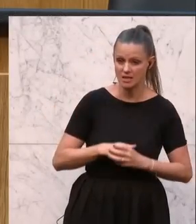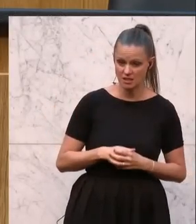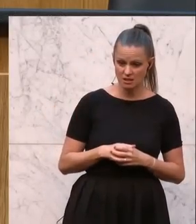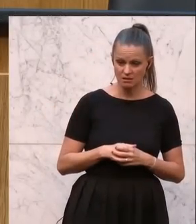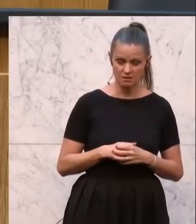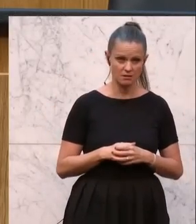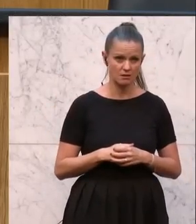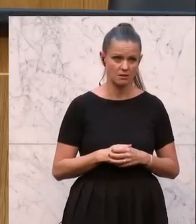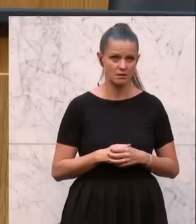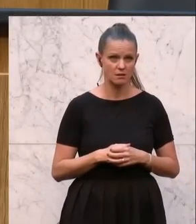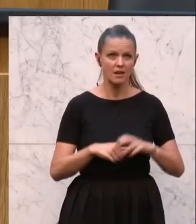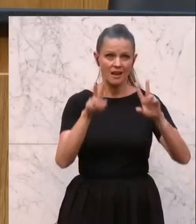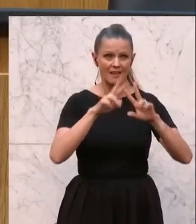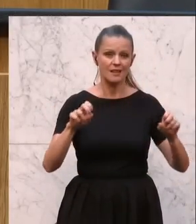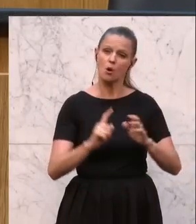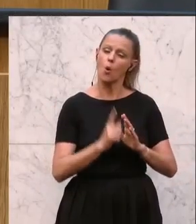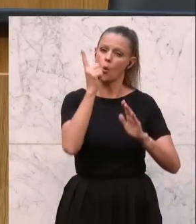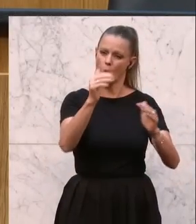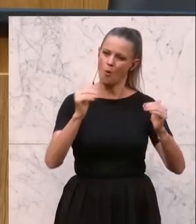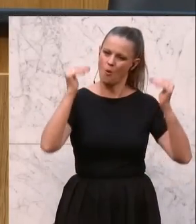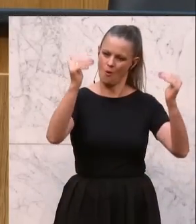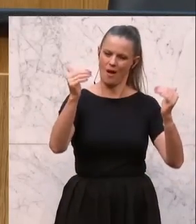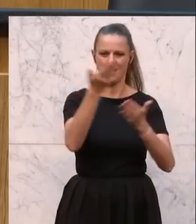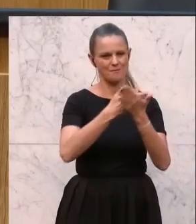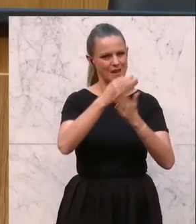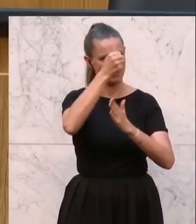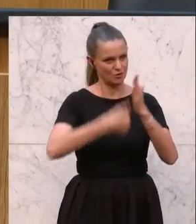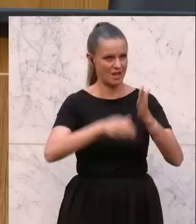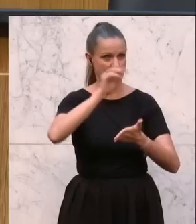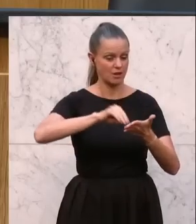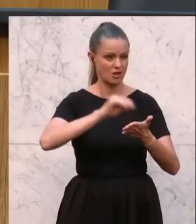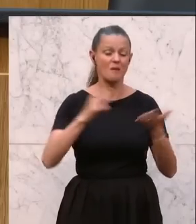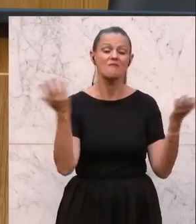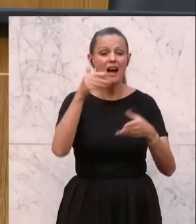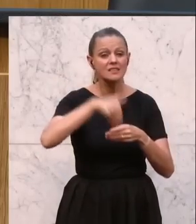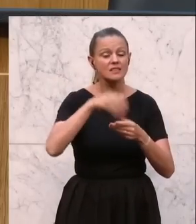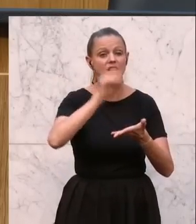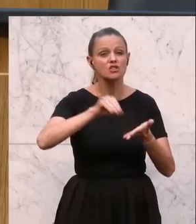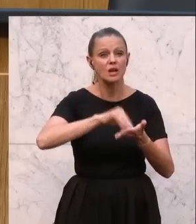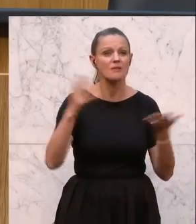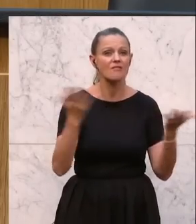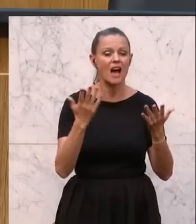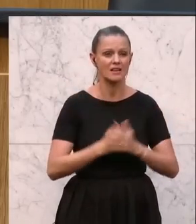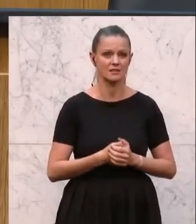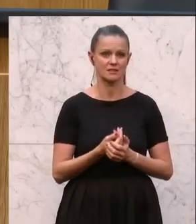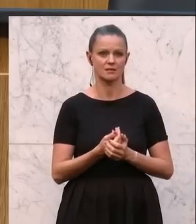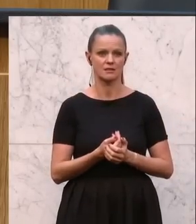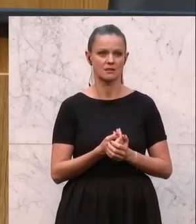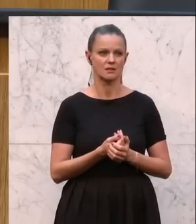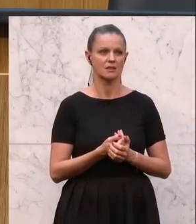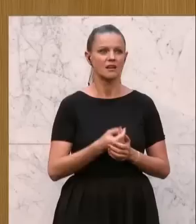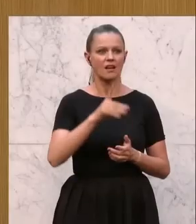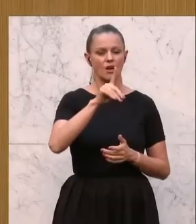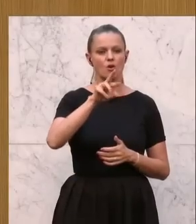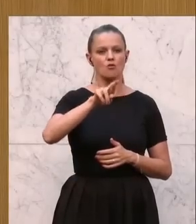wird nicht über unsere hohen Bildungsstandards beschrieben. Nein, Herr Minister, über was wird denn geschrieben? Über die Auftritte von Dreckquiz.